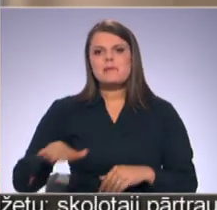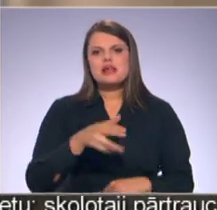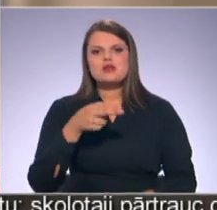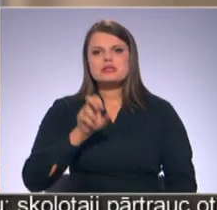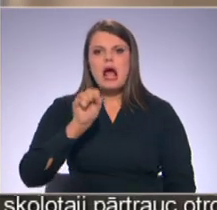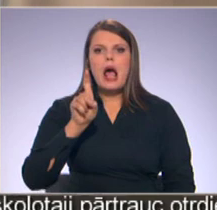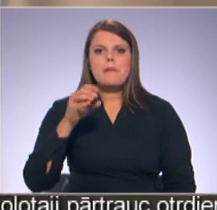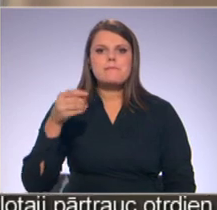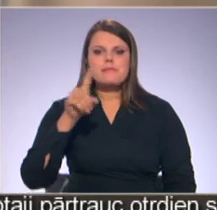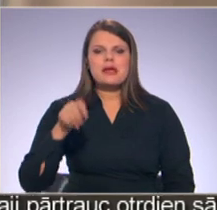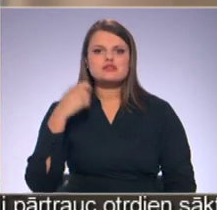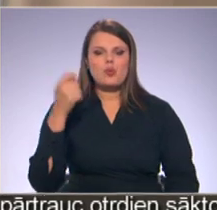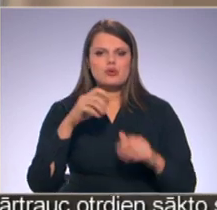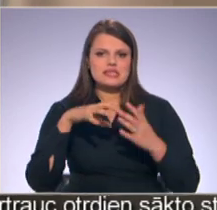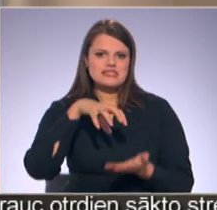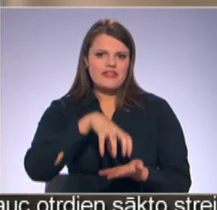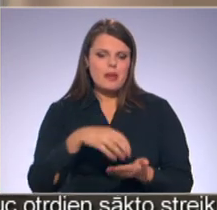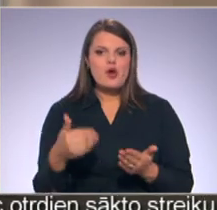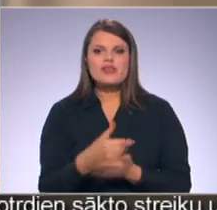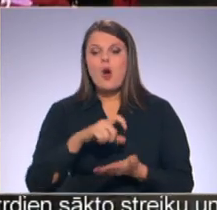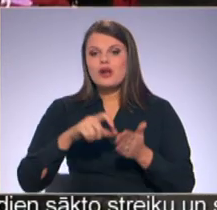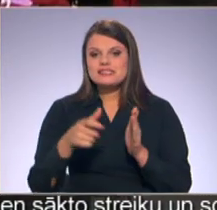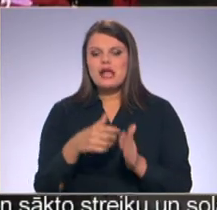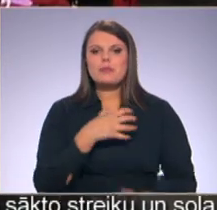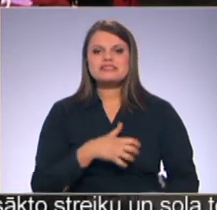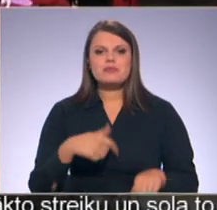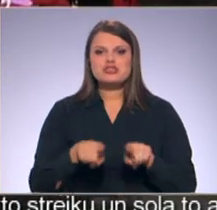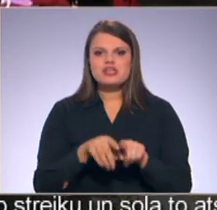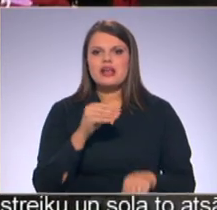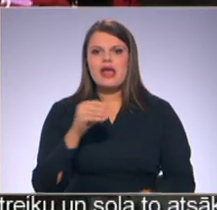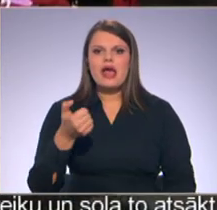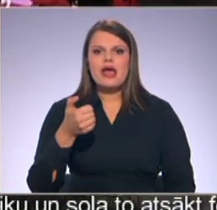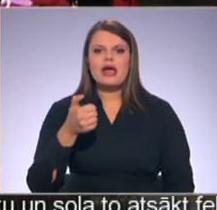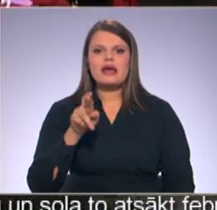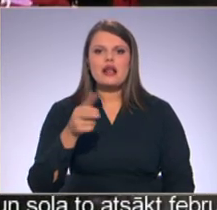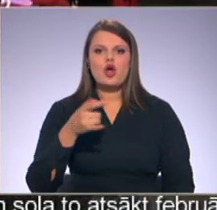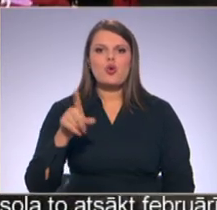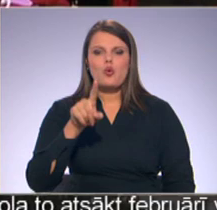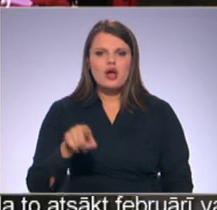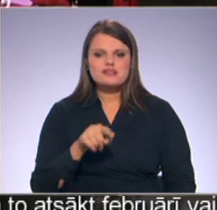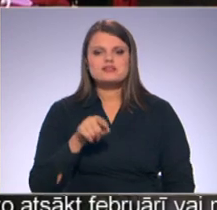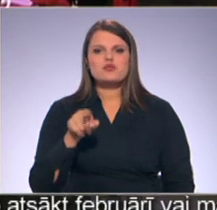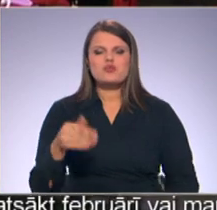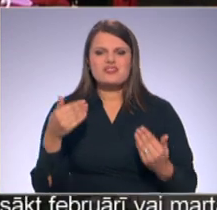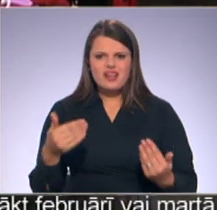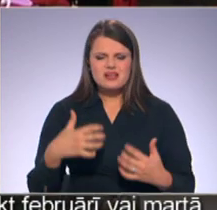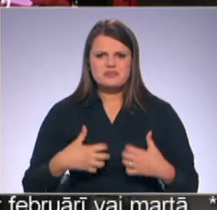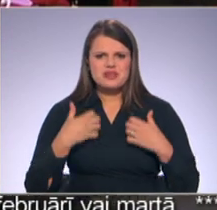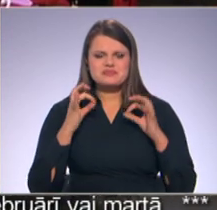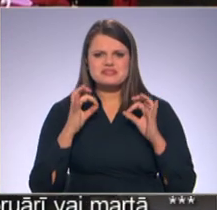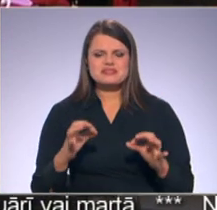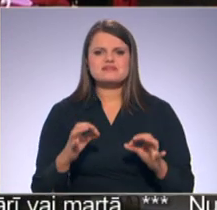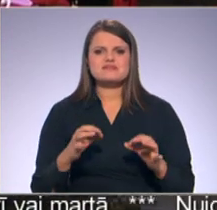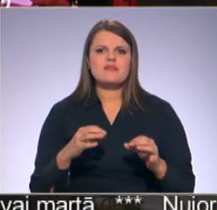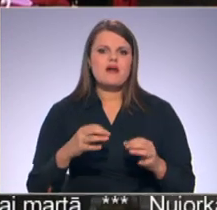apis depo. Jaunas telpas nepieciešamas arī ērgļos. Kur depo šobrīd jāvārī stāvoklī un pašā depo ugunzēsē glābēj vairs